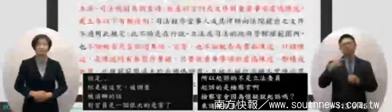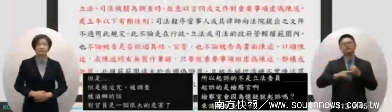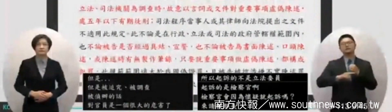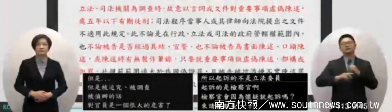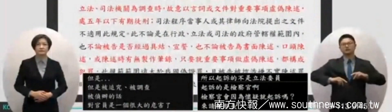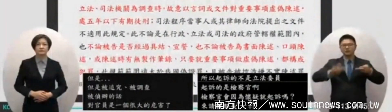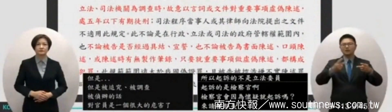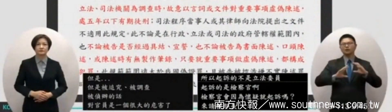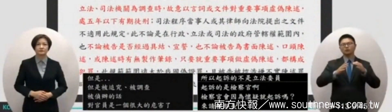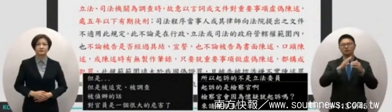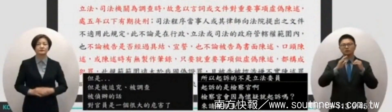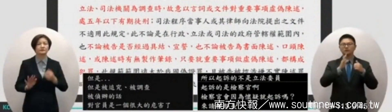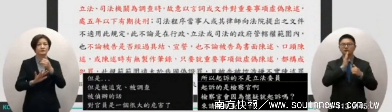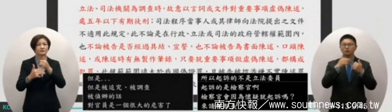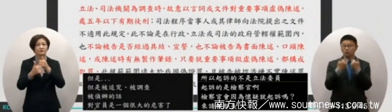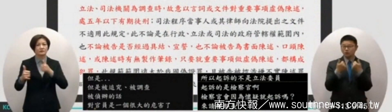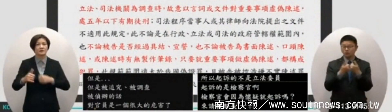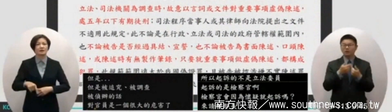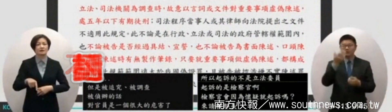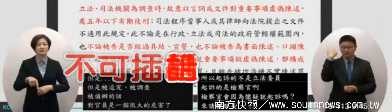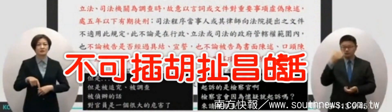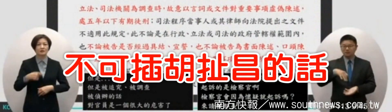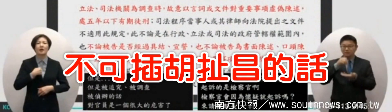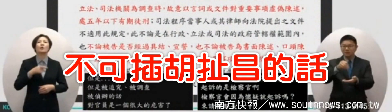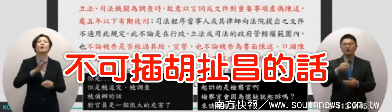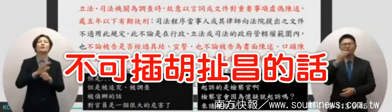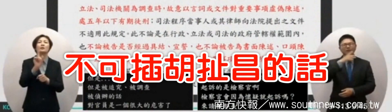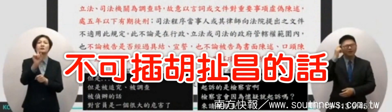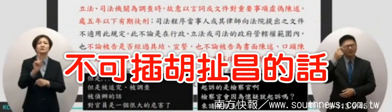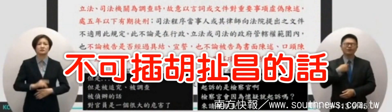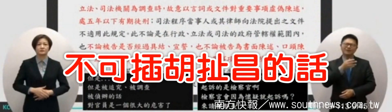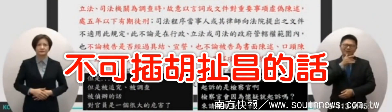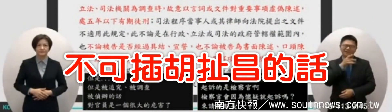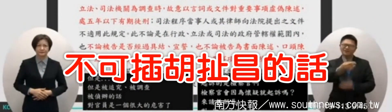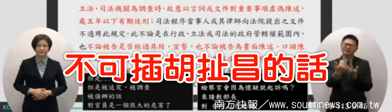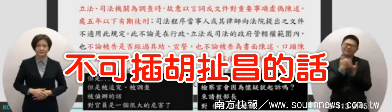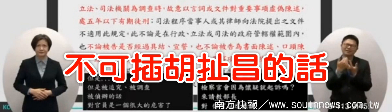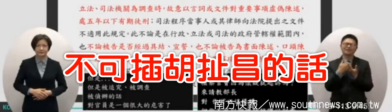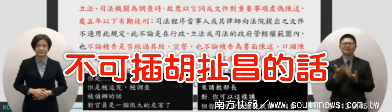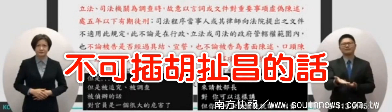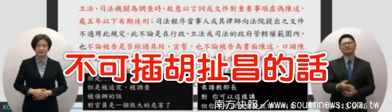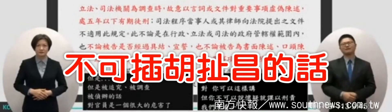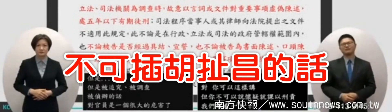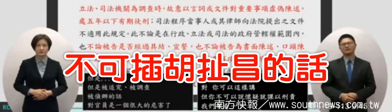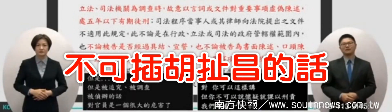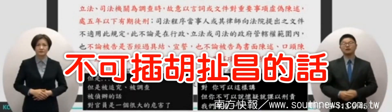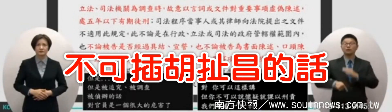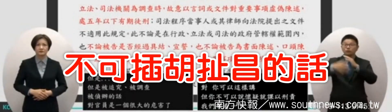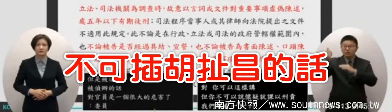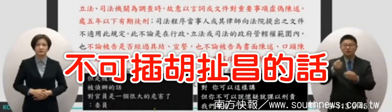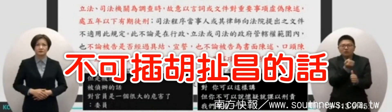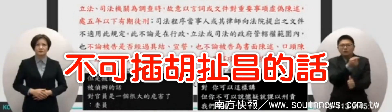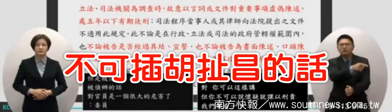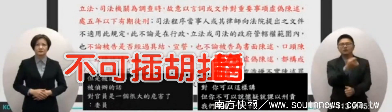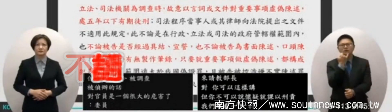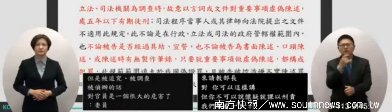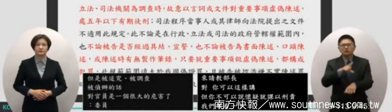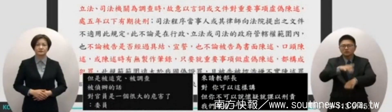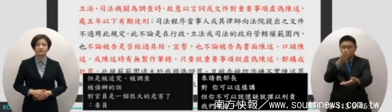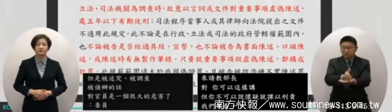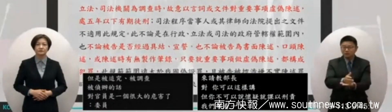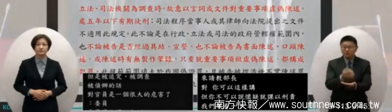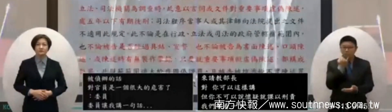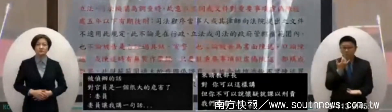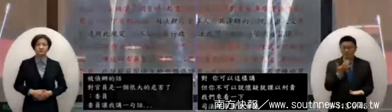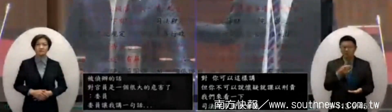你們那個時候對美國的法院我在講話你一定要插嘴嗎院長可不可以控制一下時間請